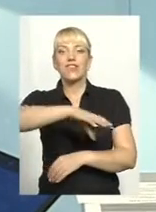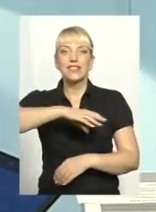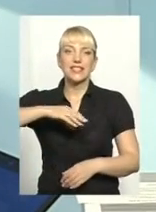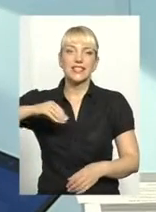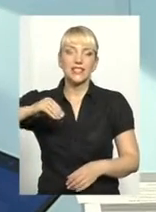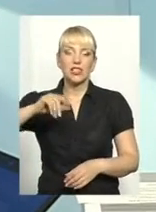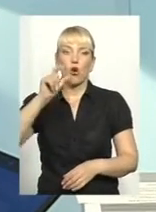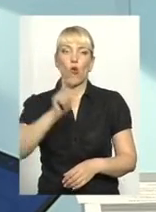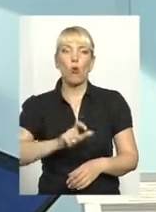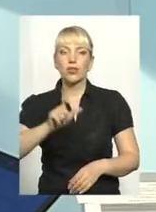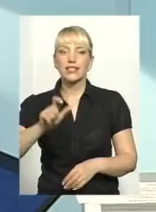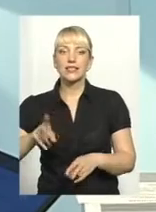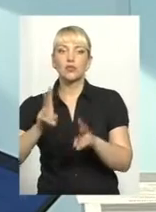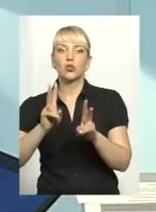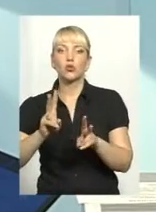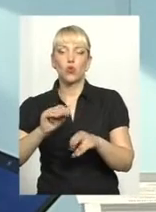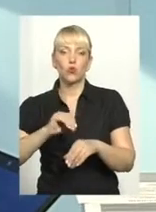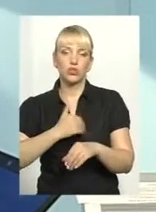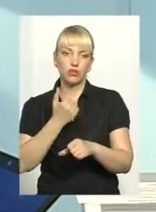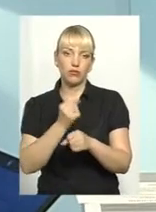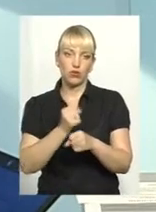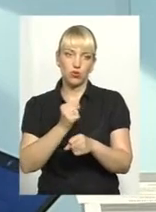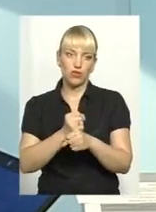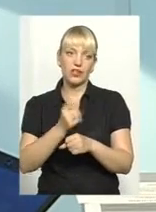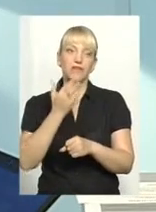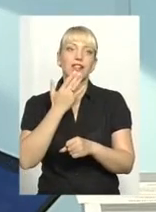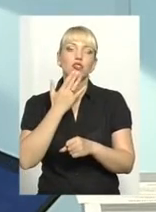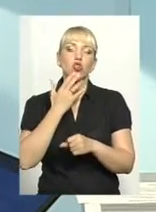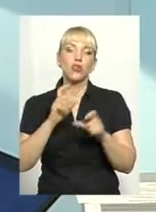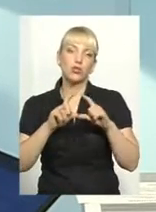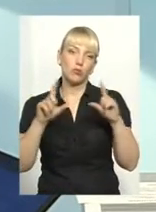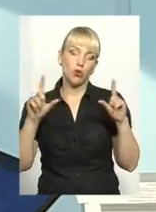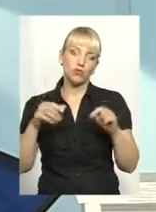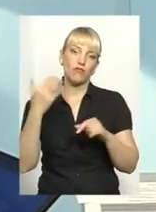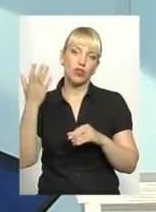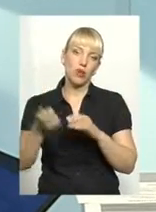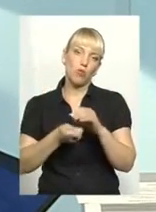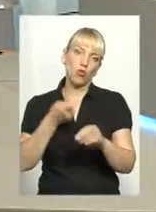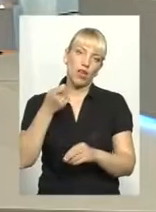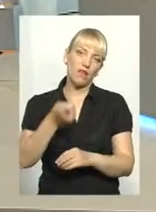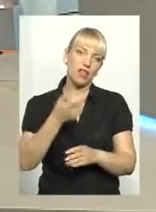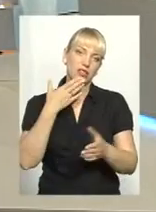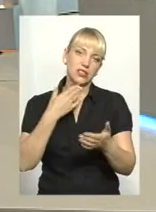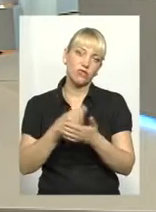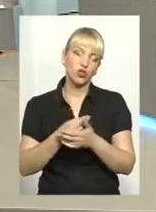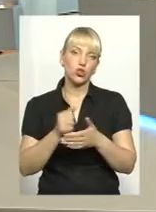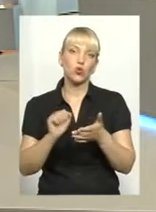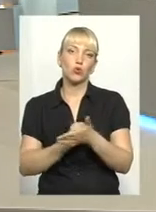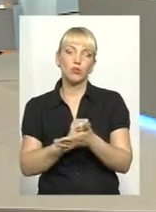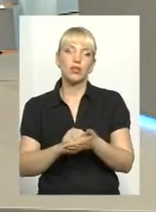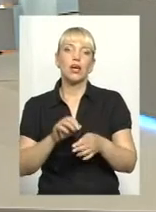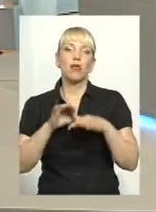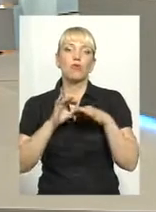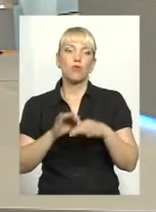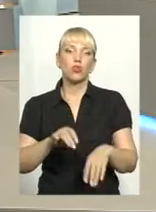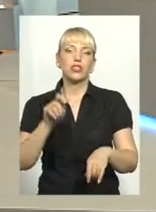осіб, які хотіли працювати в Національному агентстві, вони подавали свої документи, проходили тестування, проходили